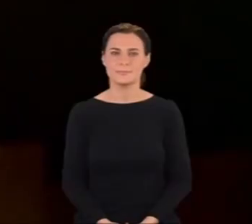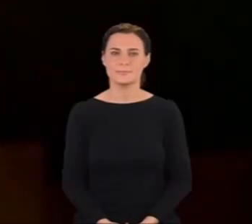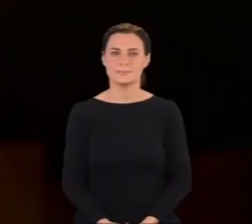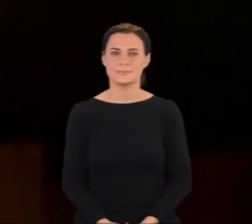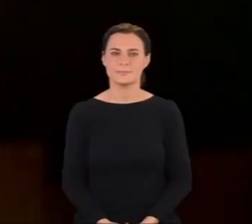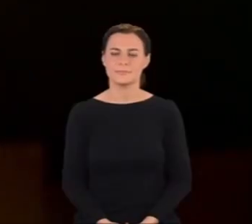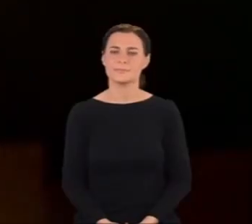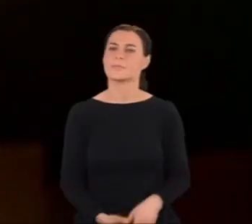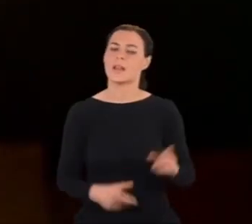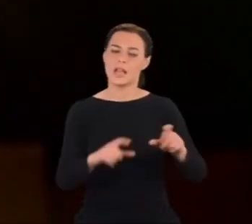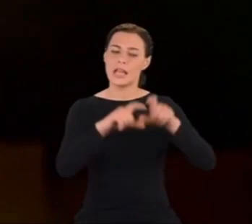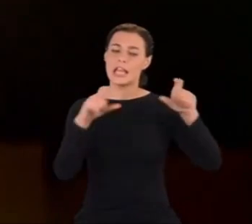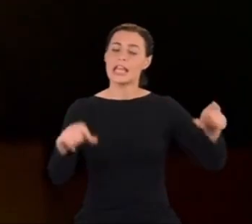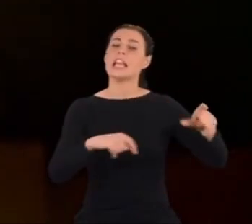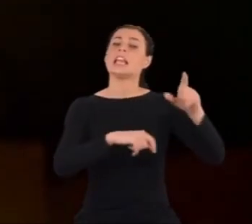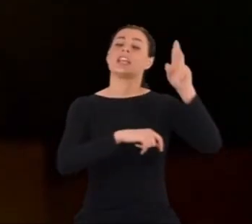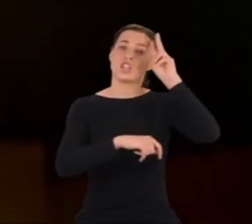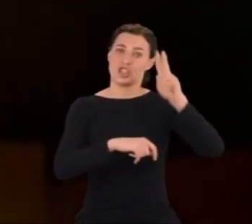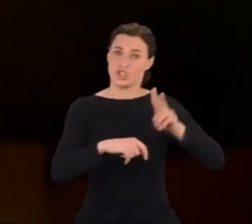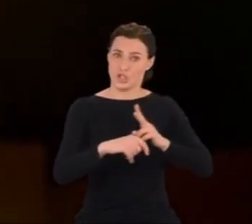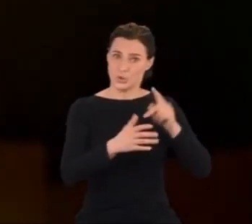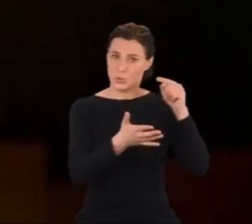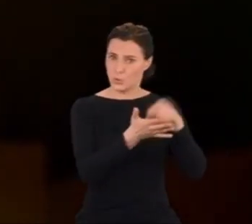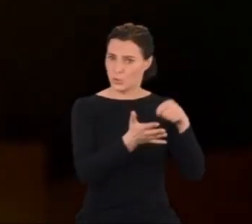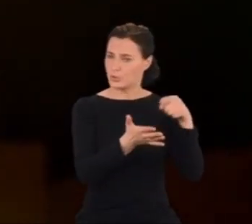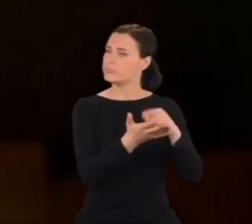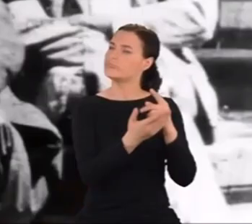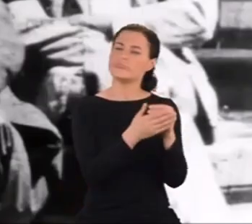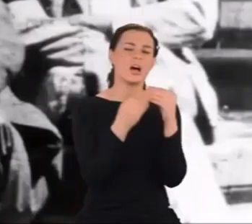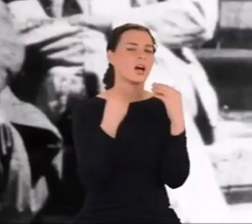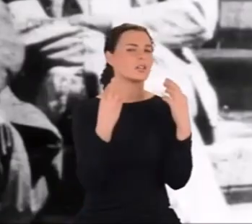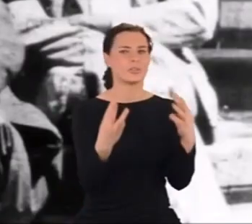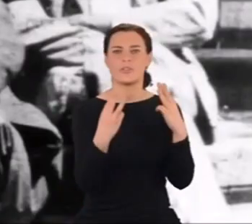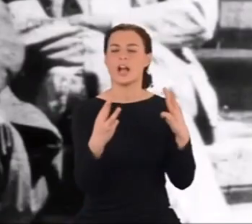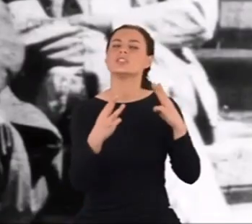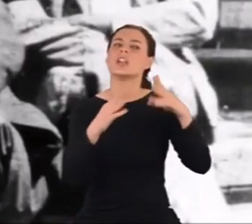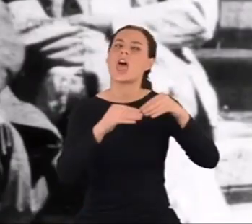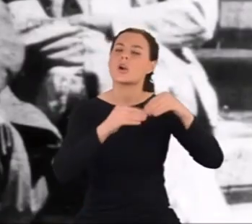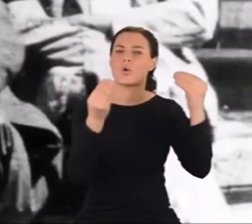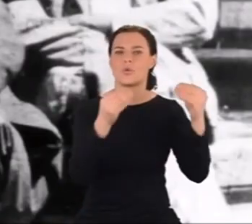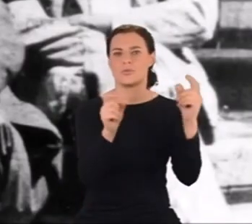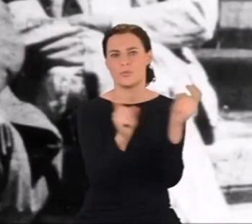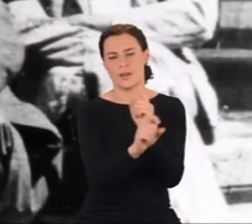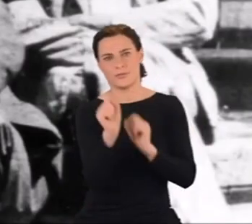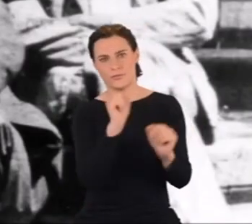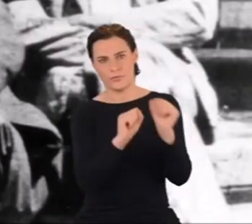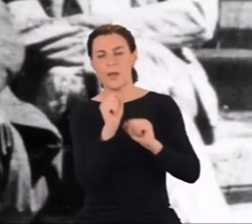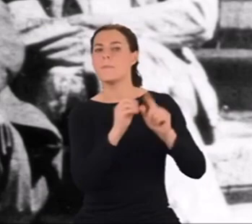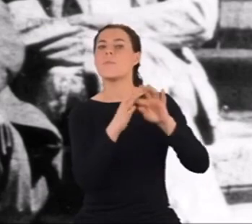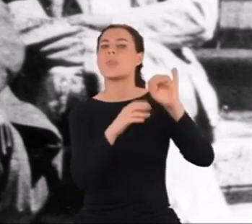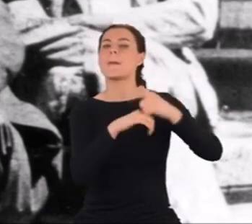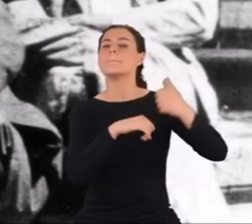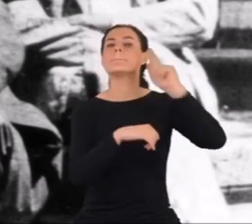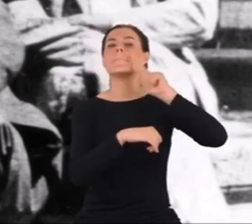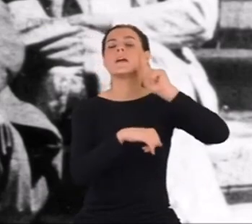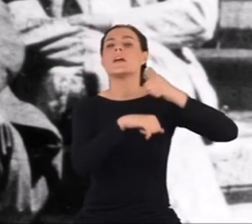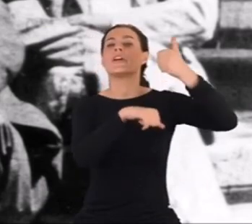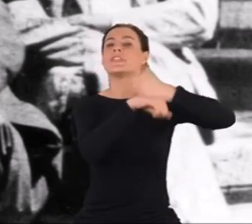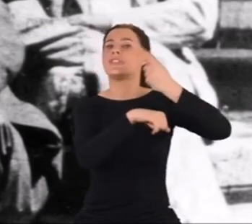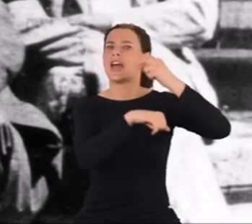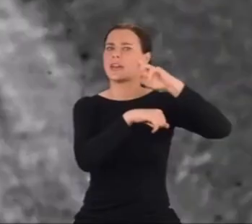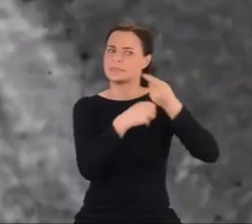Instytut przy Via Pani Sperna odegrał kluczową rolę w rozwoju włoskiej nauki. Fermi zgromadził tam swój słynny zespół